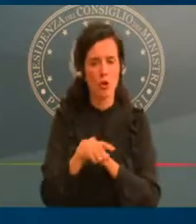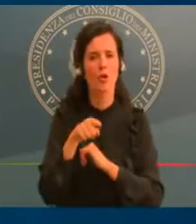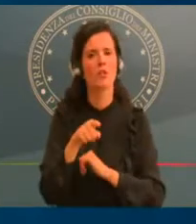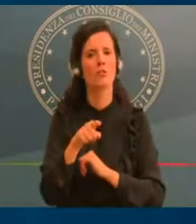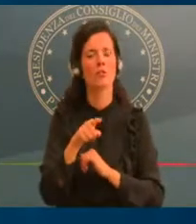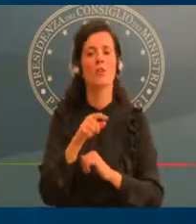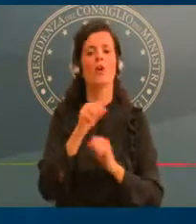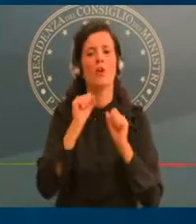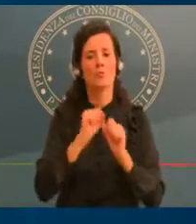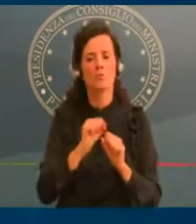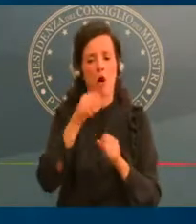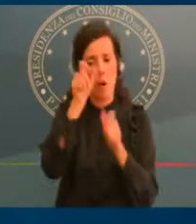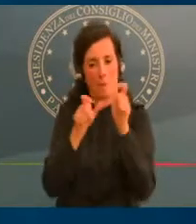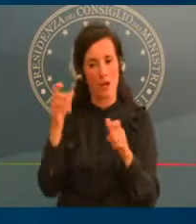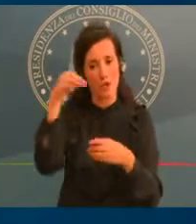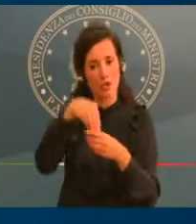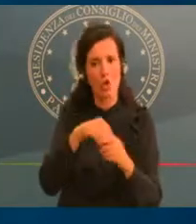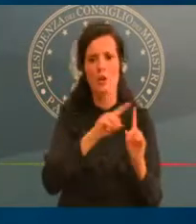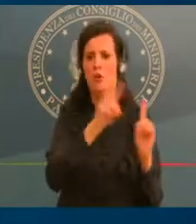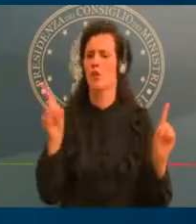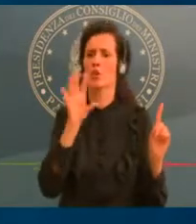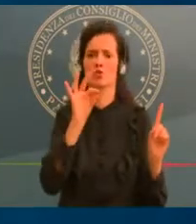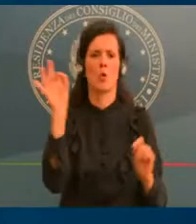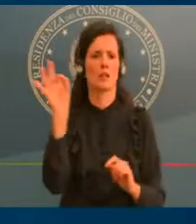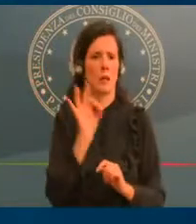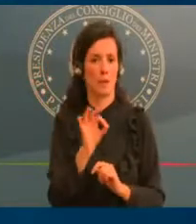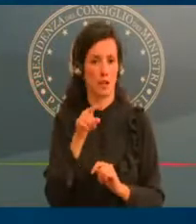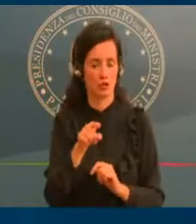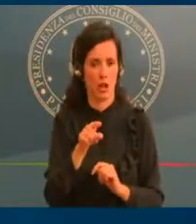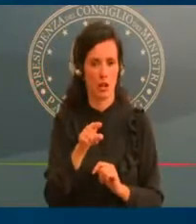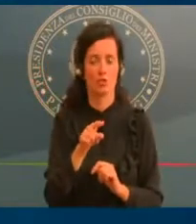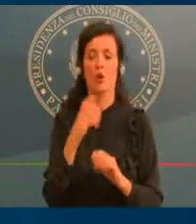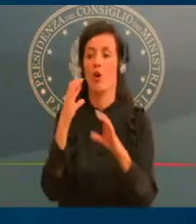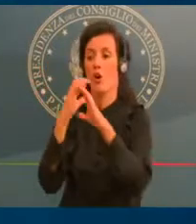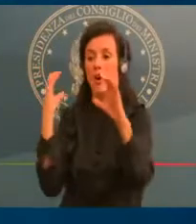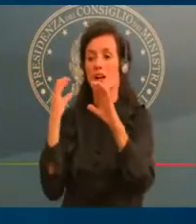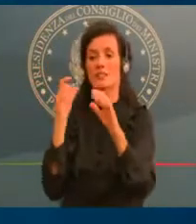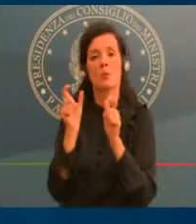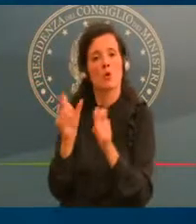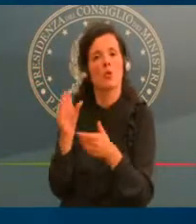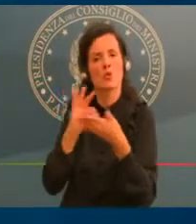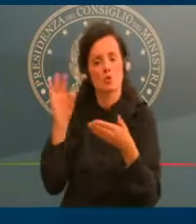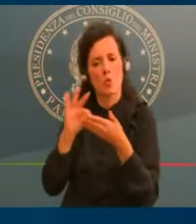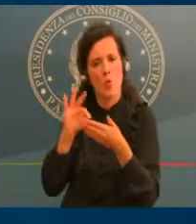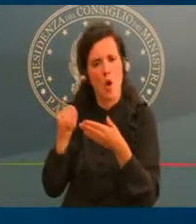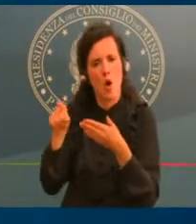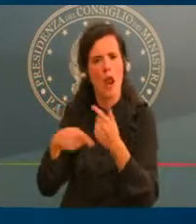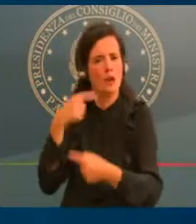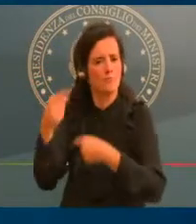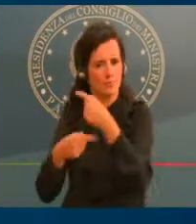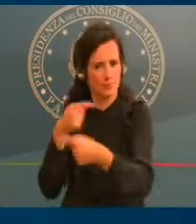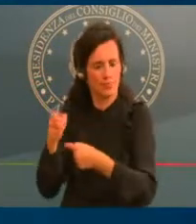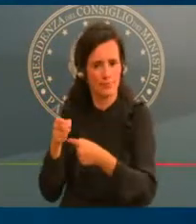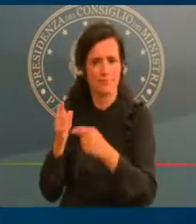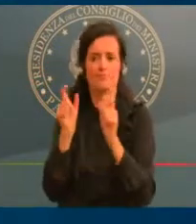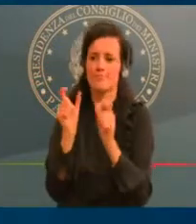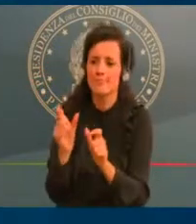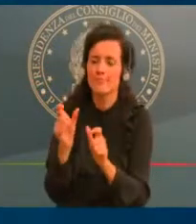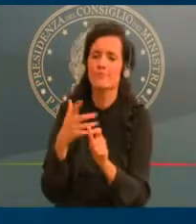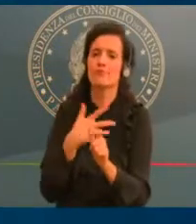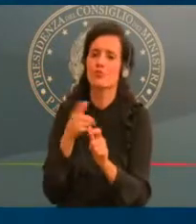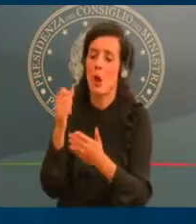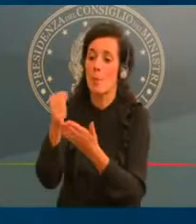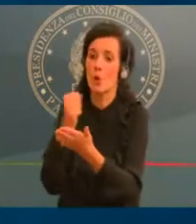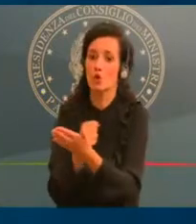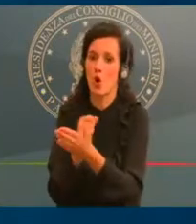scolastico assoggettati a specifici protocolli. avrete notato che non ci sono